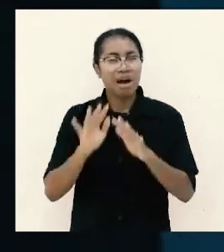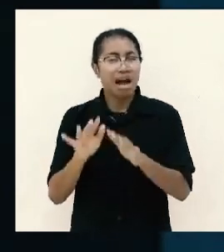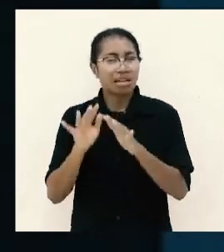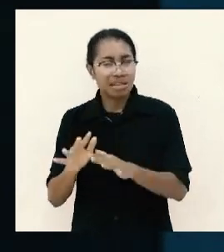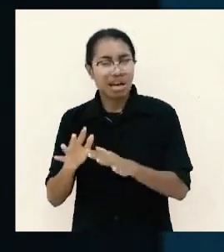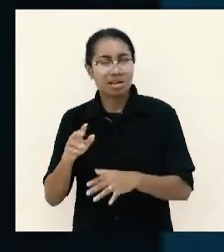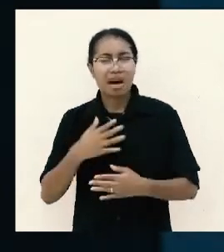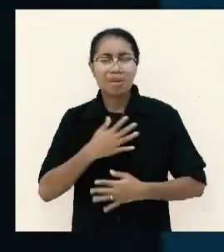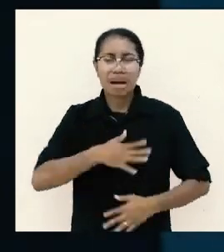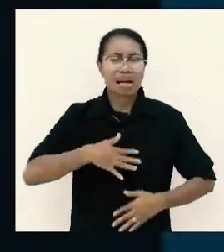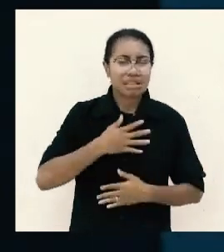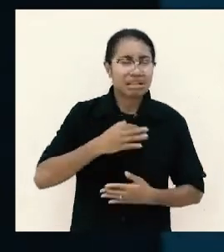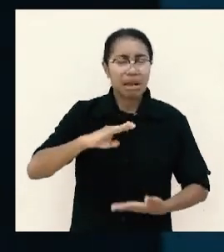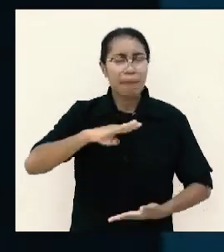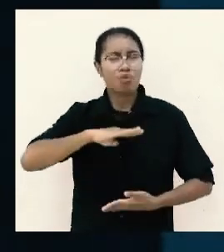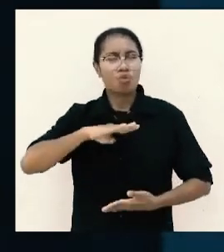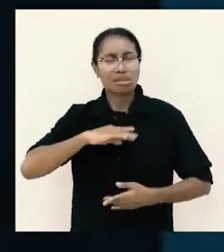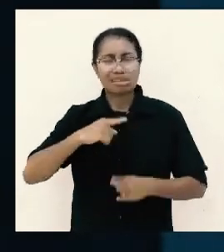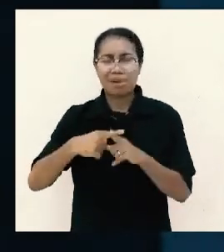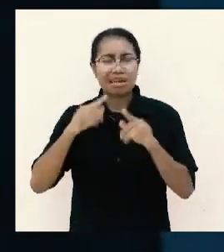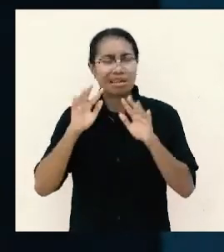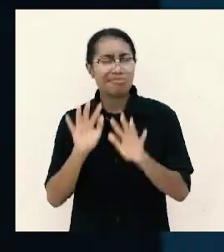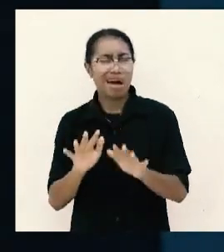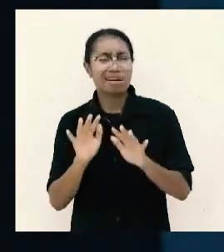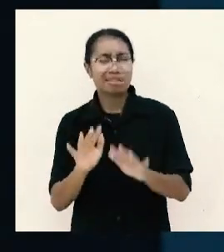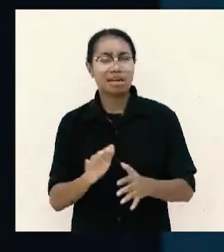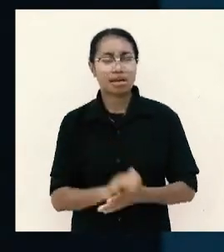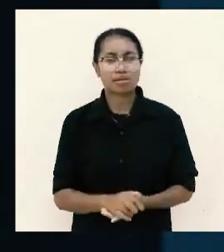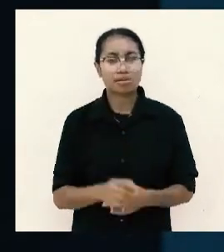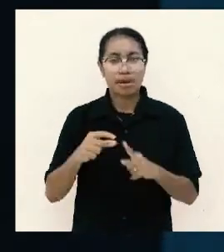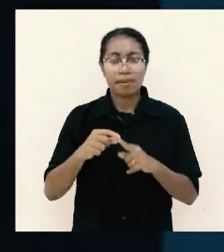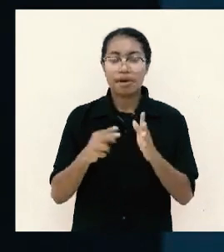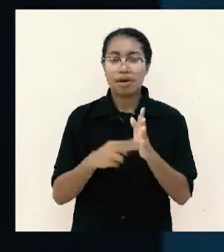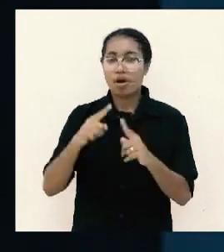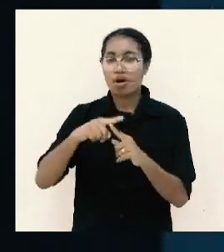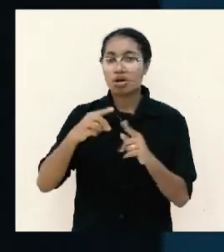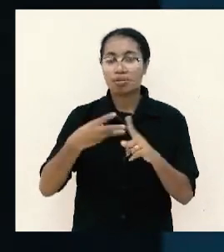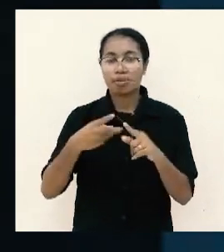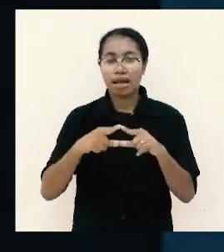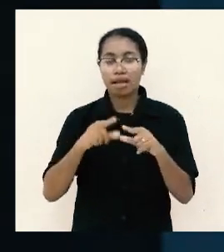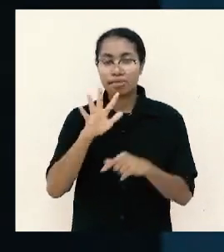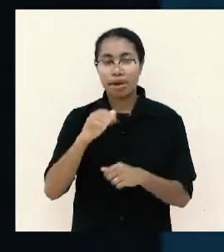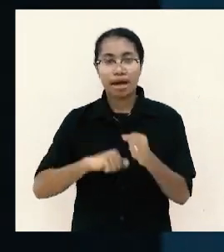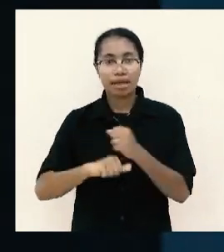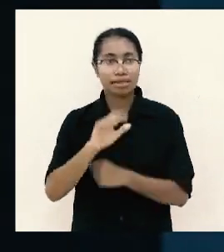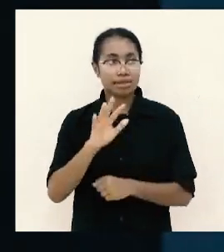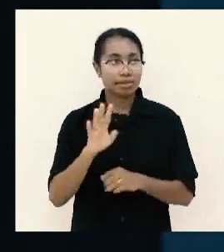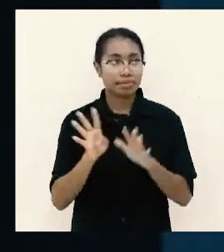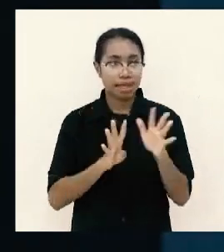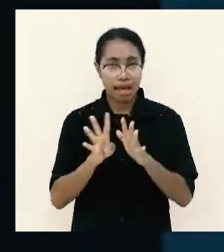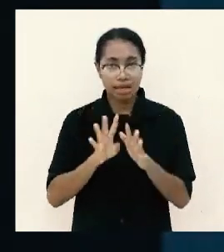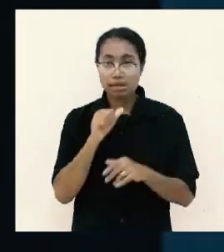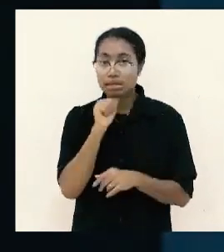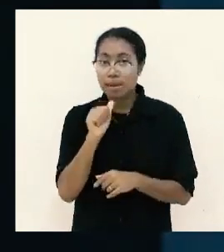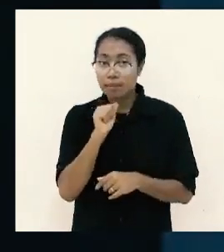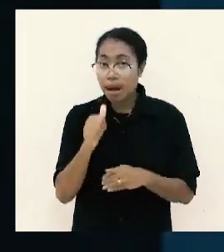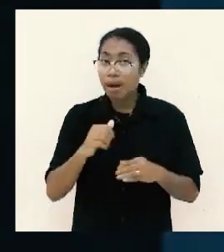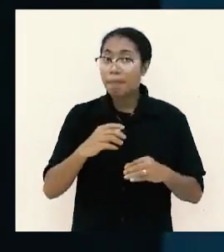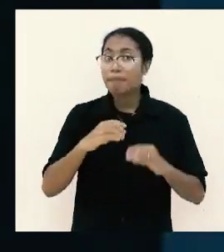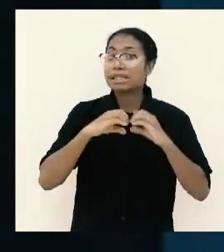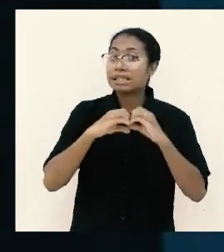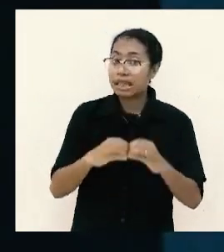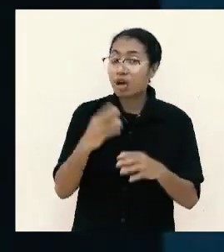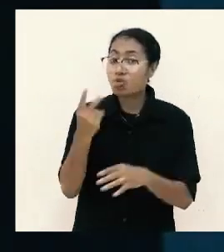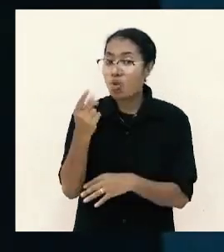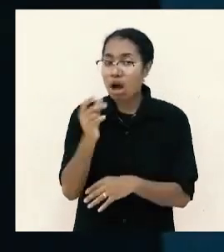makin hebat penghutbah 5 ayat 9 siapa mencintai uang tidak akan puas dengan